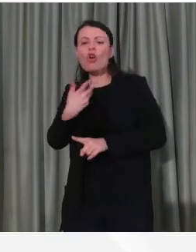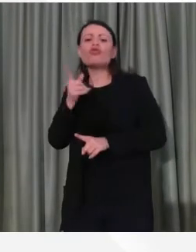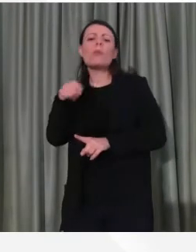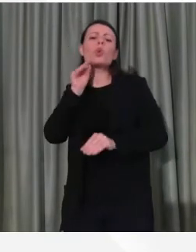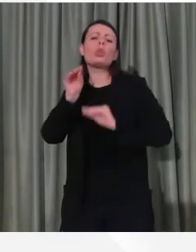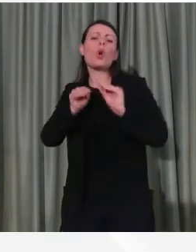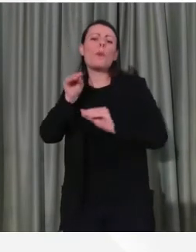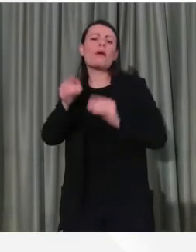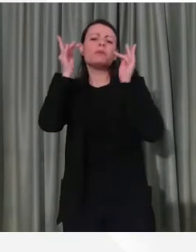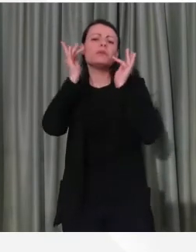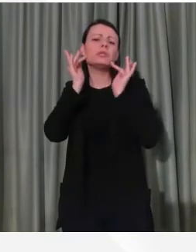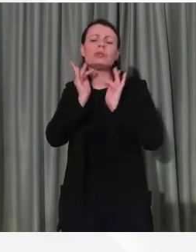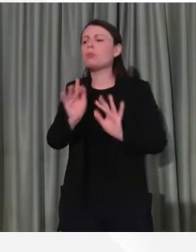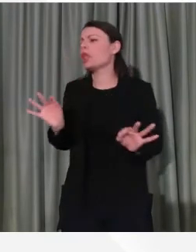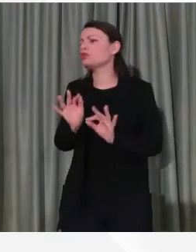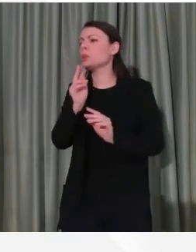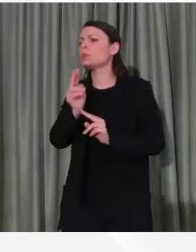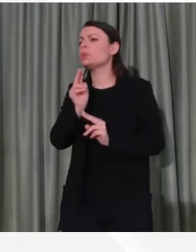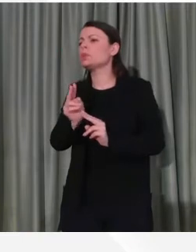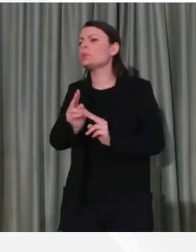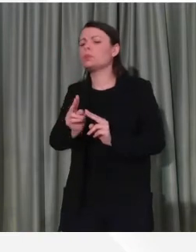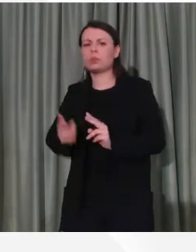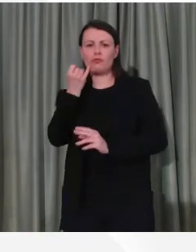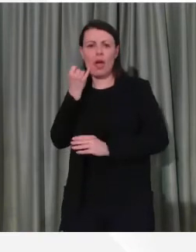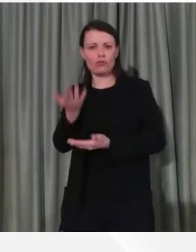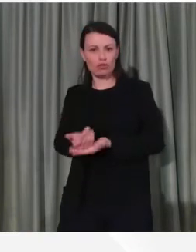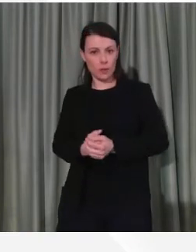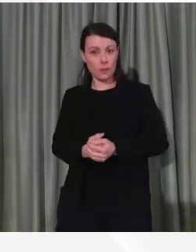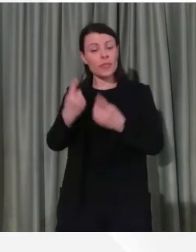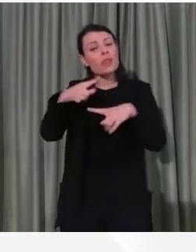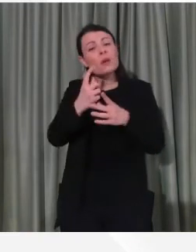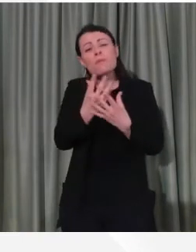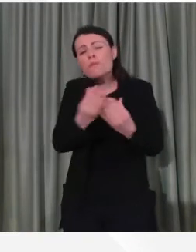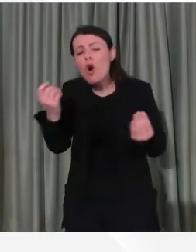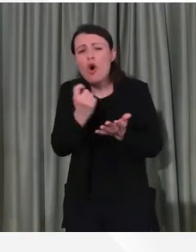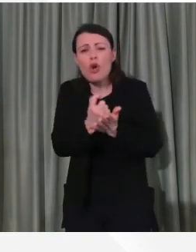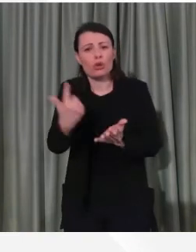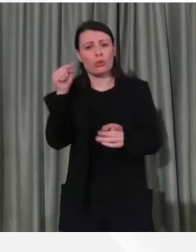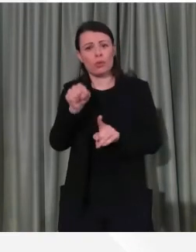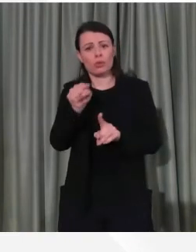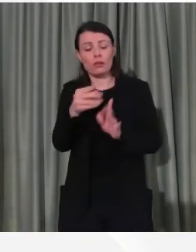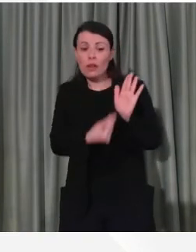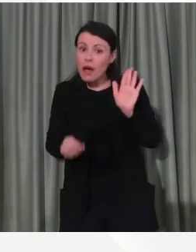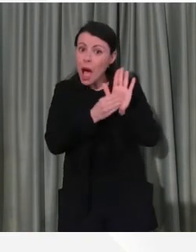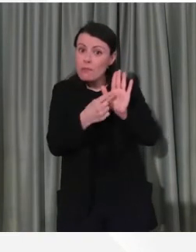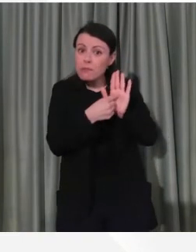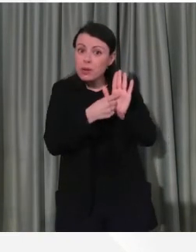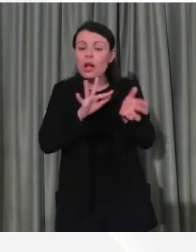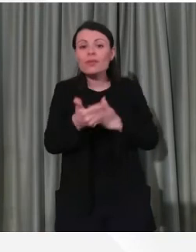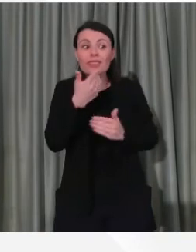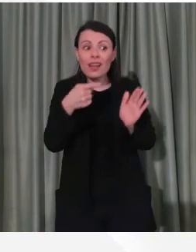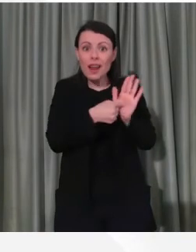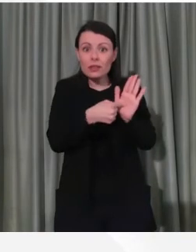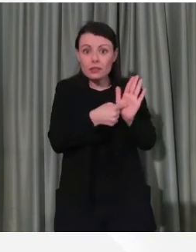semplicissimo rispondere. È molto importante perché questa applicazione consente a noi di avere